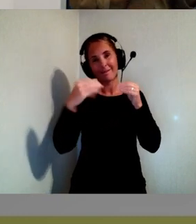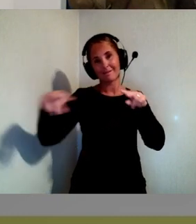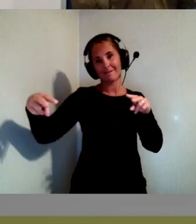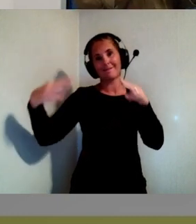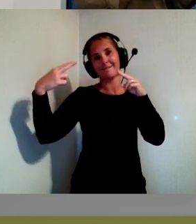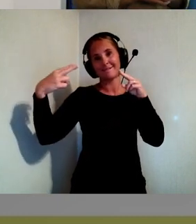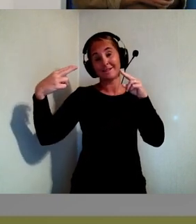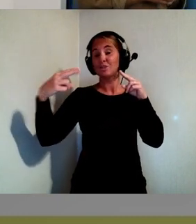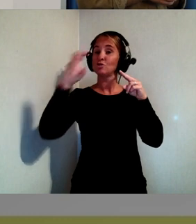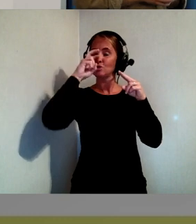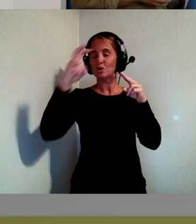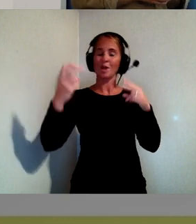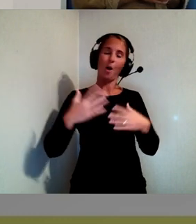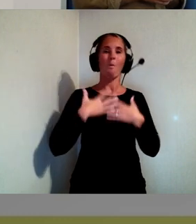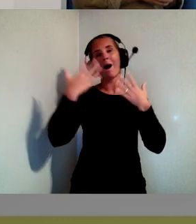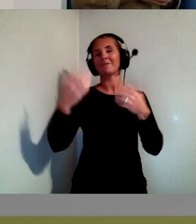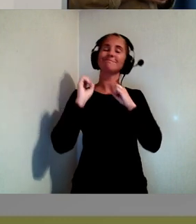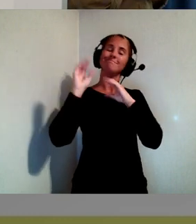ser generellt romantiska ut.